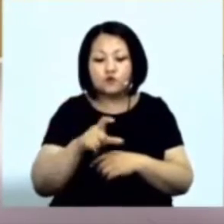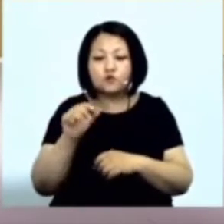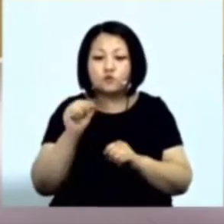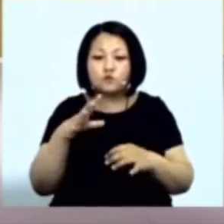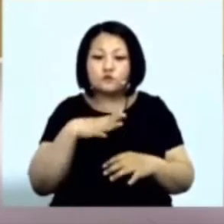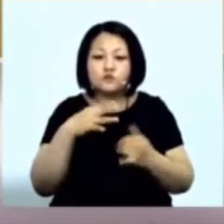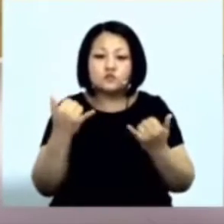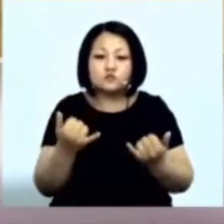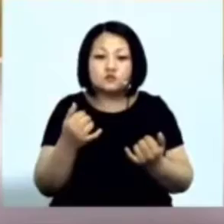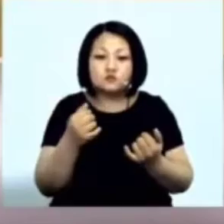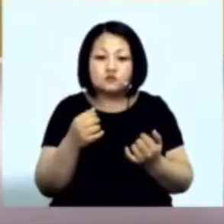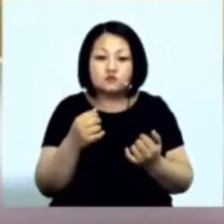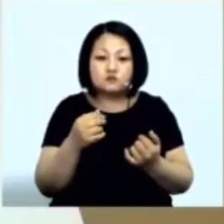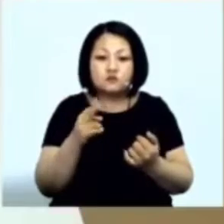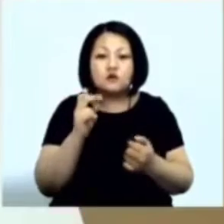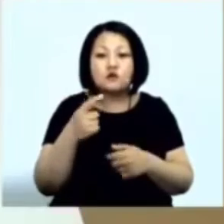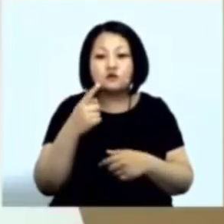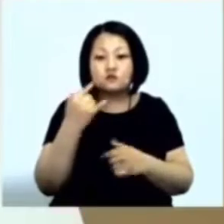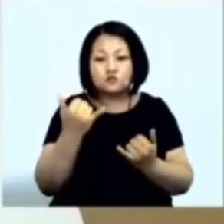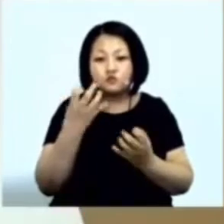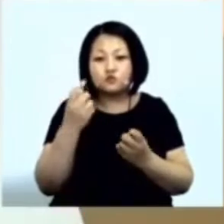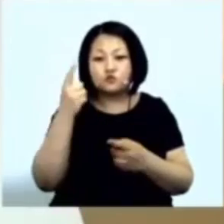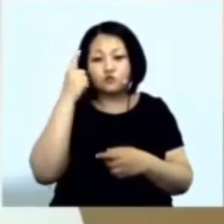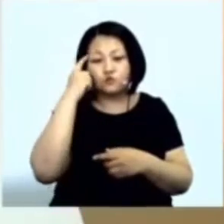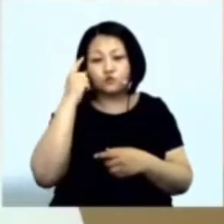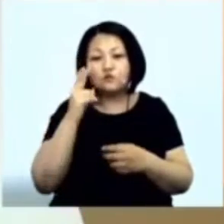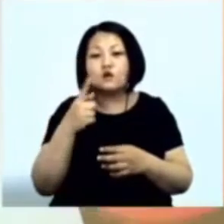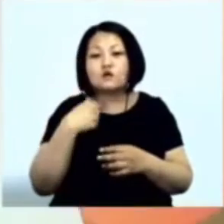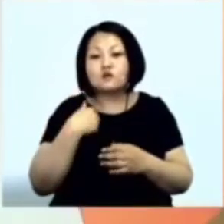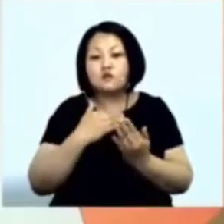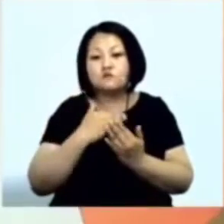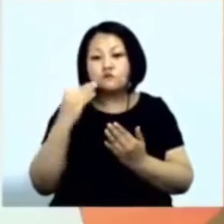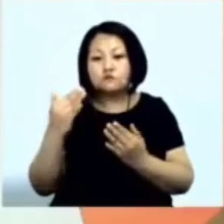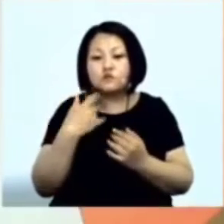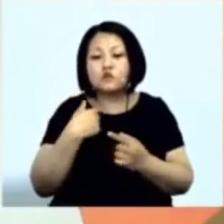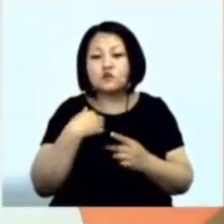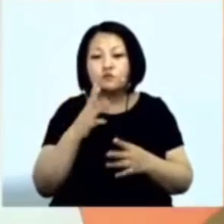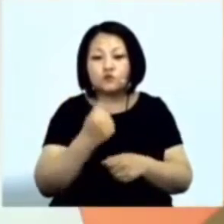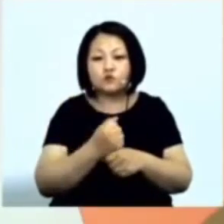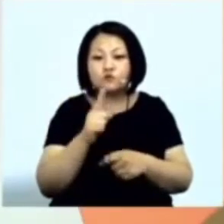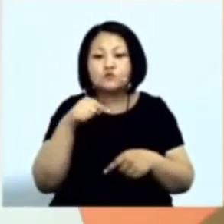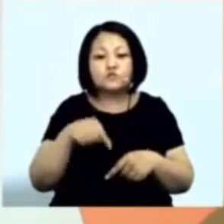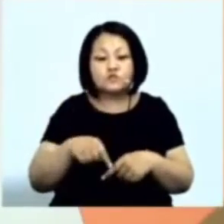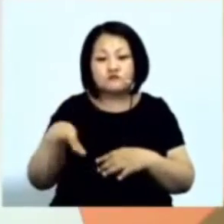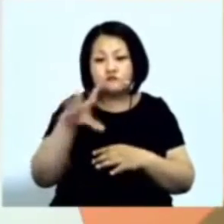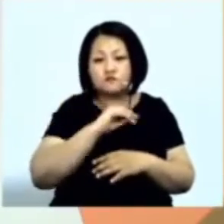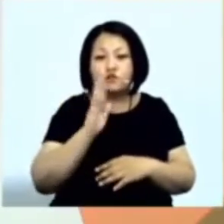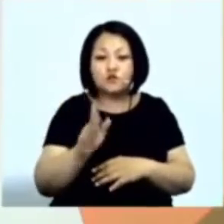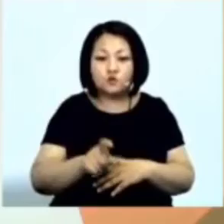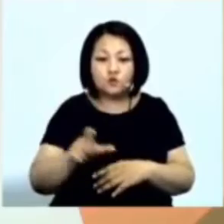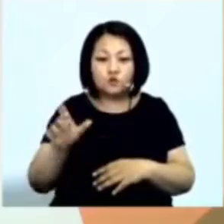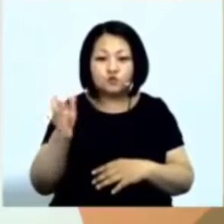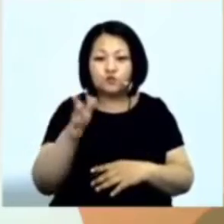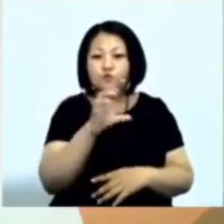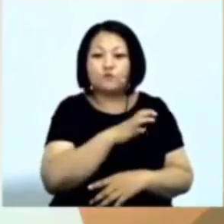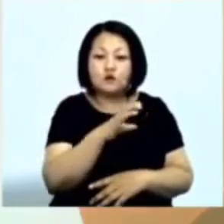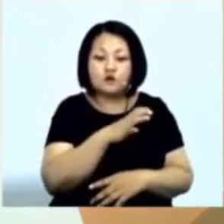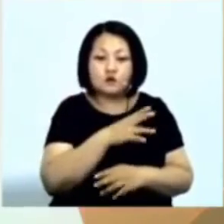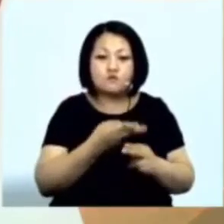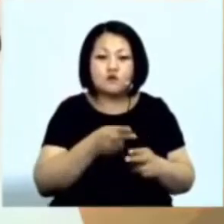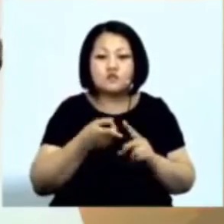думают А как я преуспею? Вы преуспеете Потому что здесь Все будут богатые Все Это реально показывает